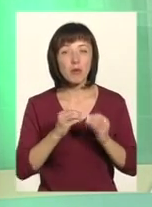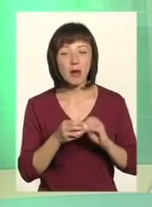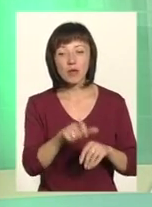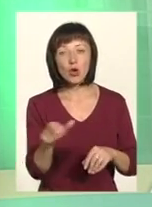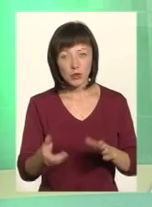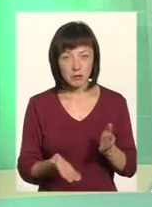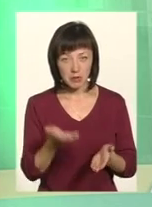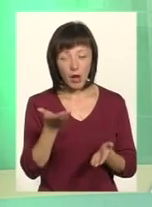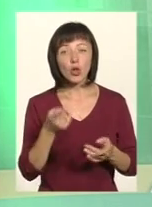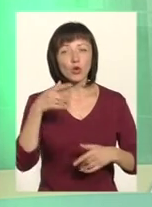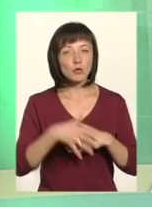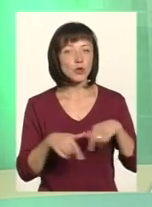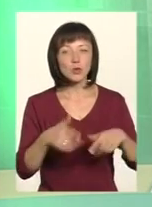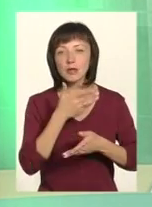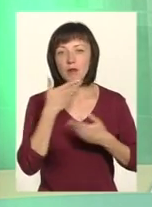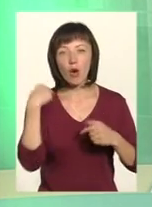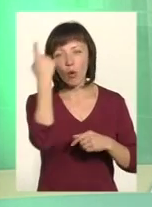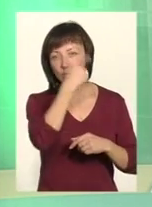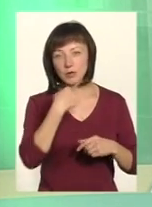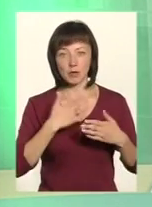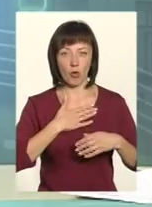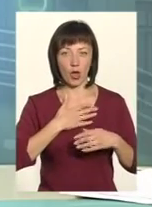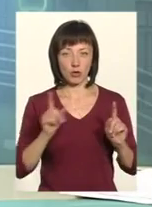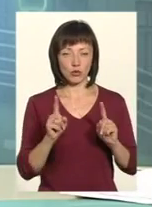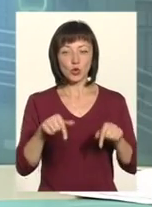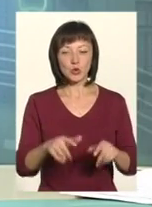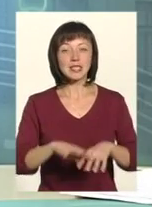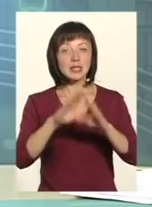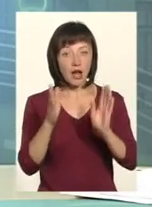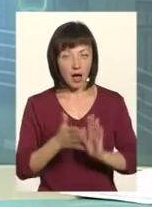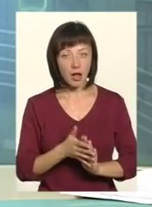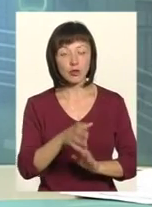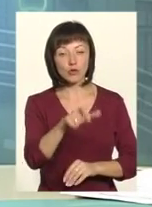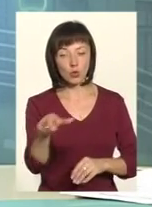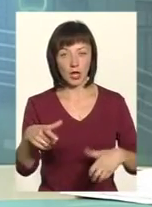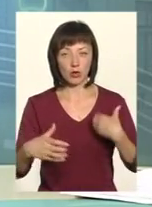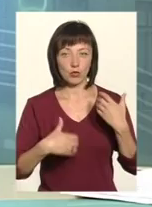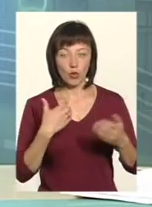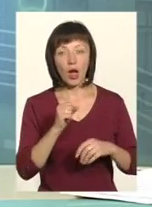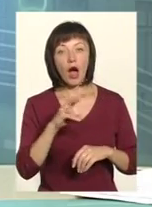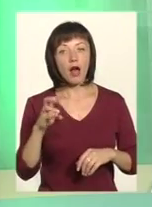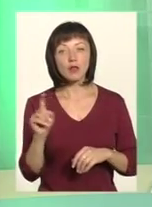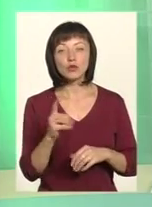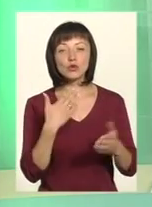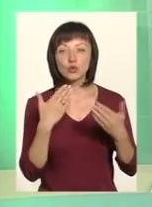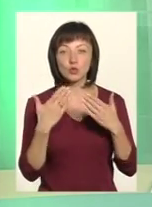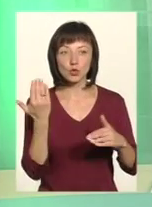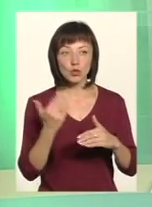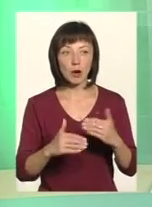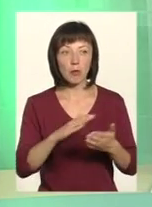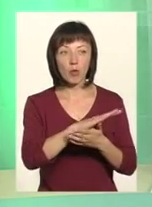піднімають. Розумієте, тут немає особисто моє щось. Тут є загальне те, що людей турбує. Але що стосується вже